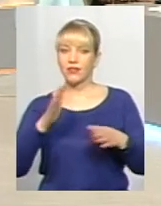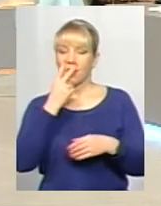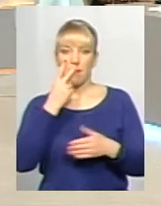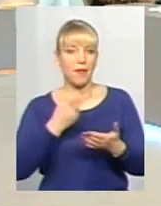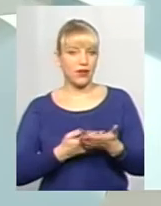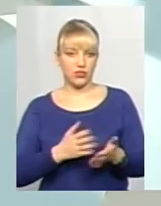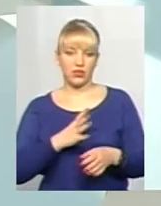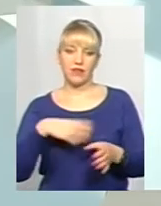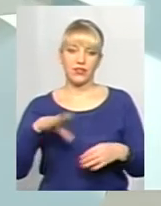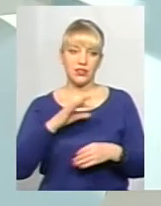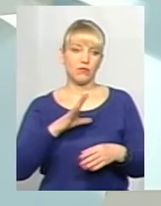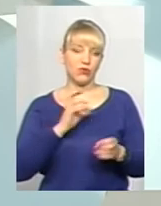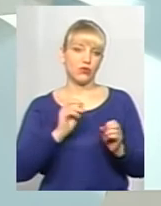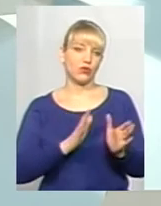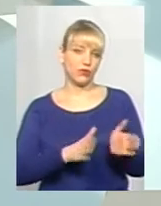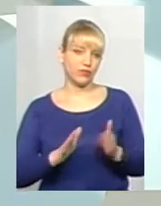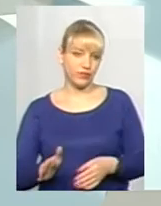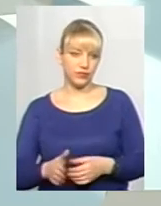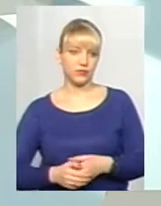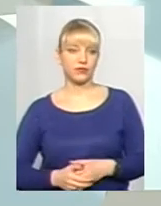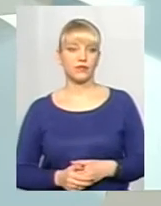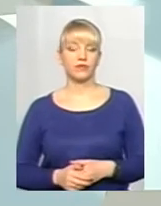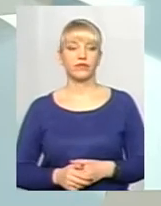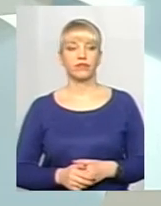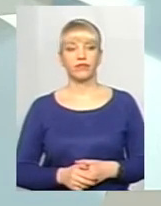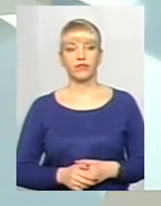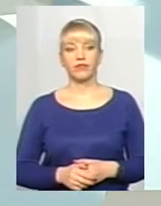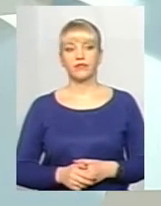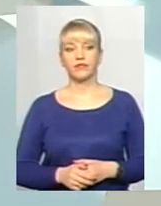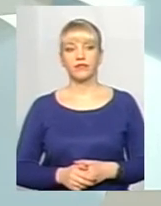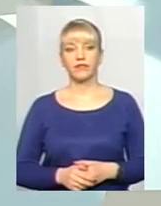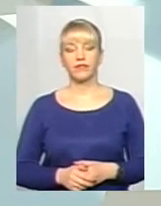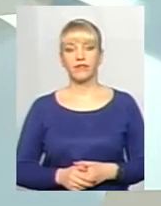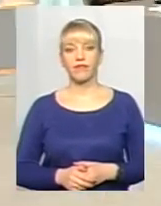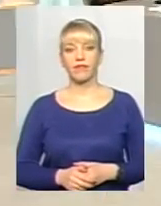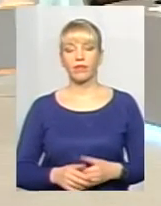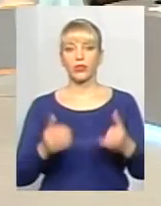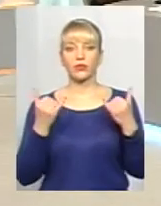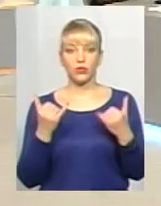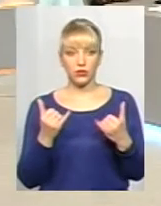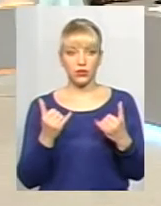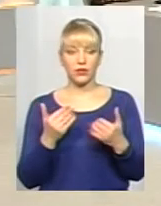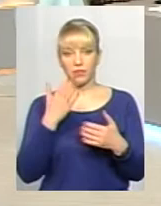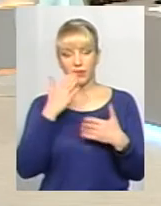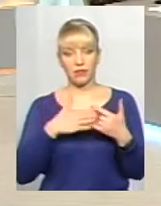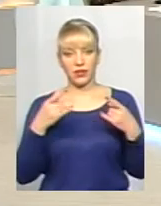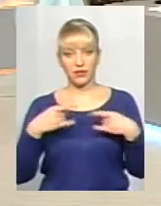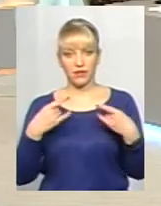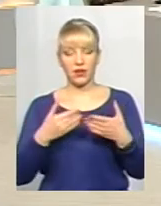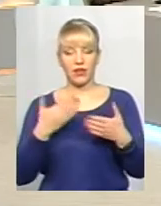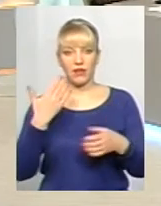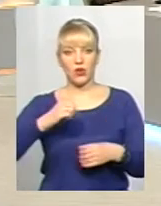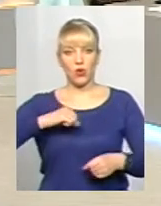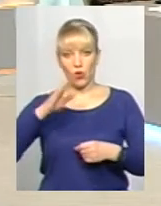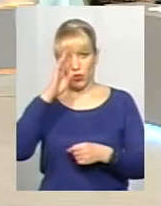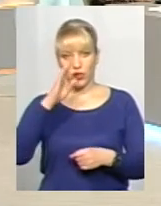Завжди все йшло так, як, ну, в принципі, має бути. Сьогодні перед ефіром я від вашого колеги